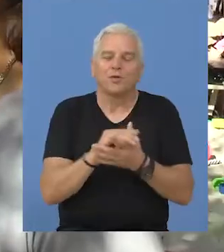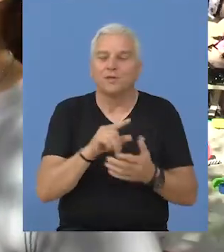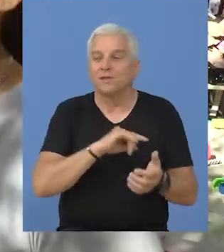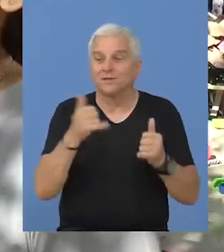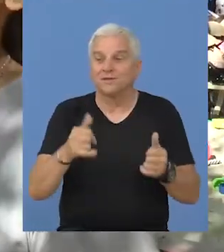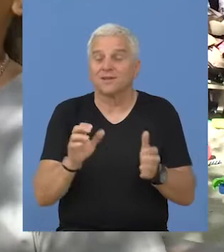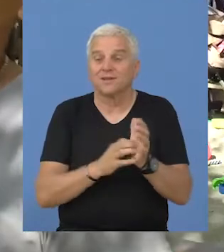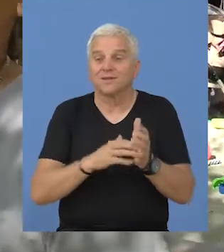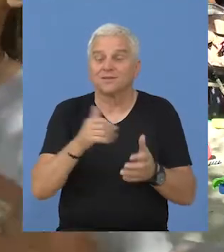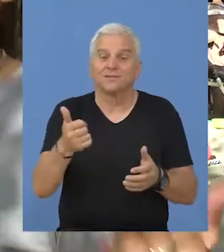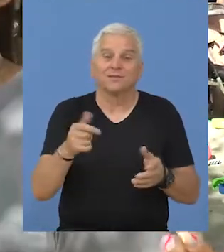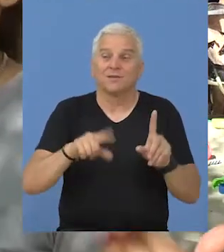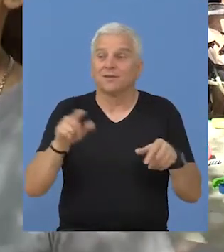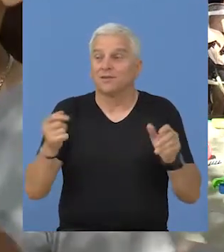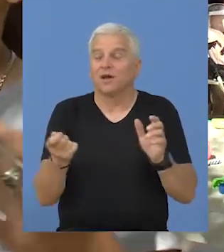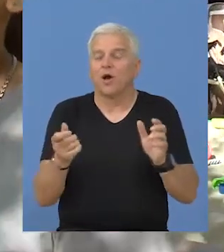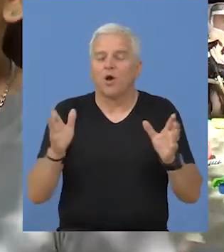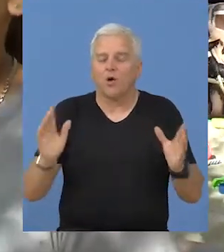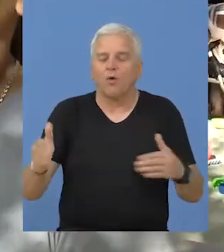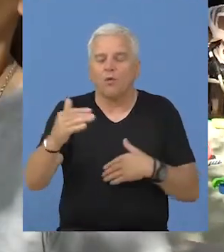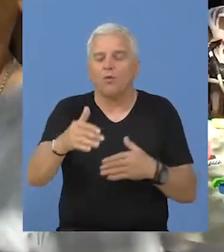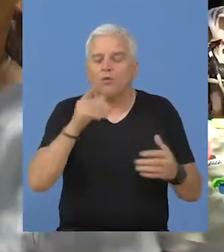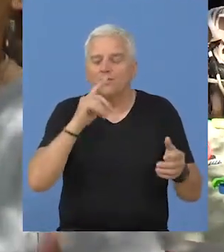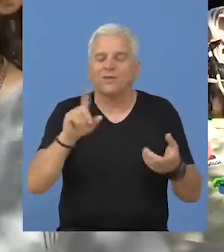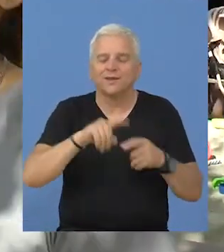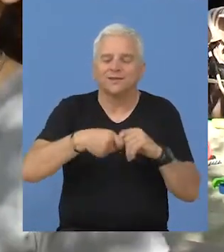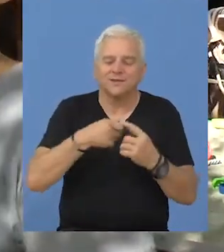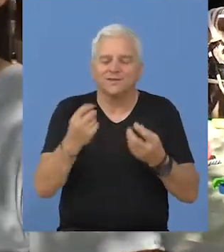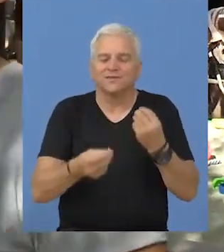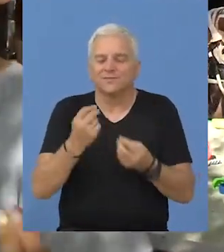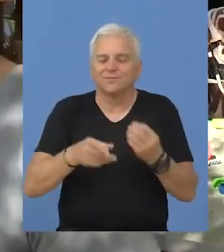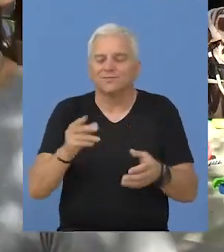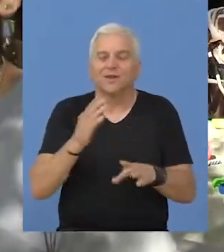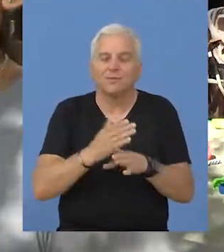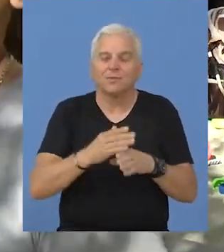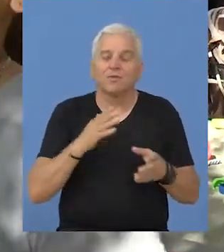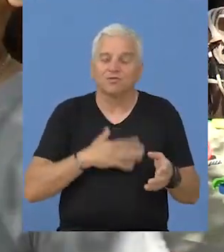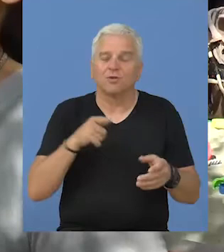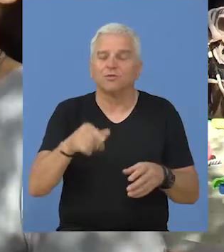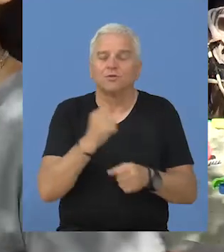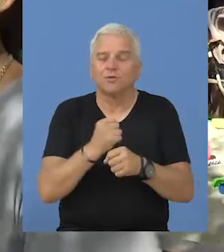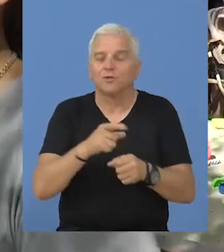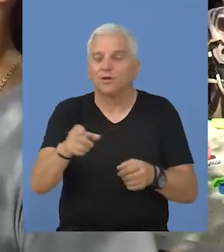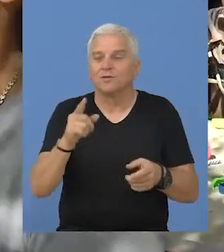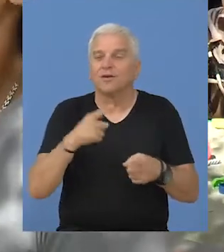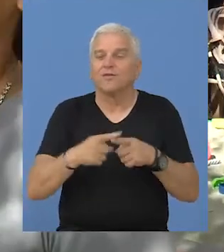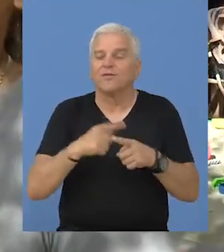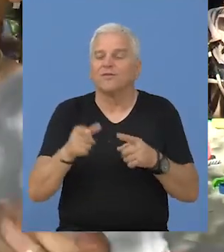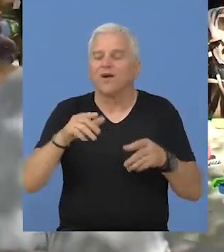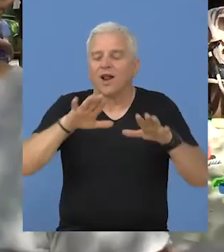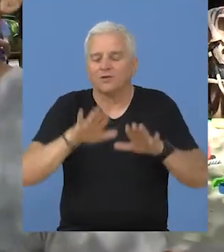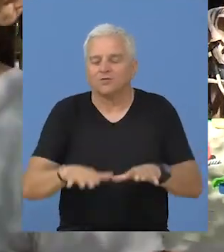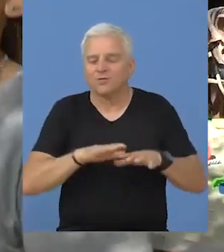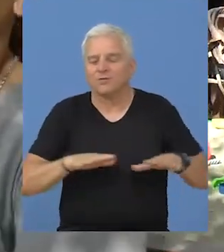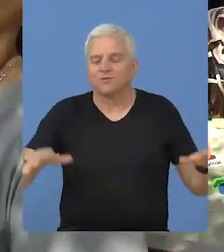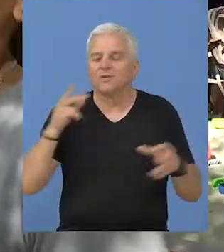Za sad treba će nam još i neke kutije za te rekvizite za igru i to hoćemo da napravimo, pa kažu fale iz